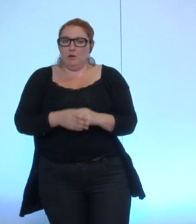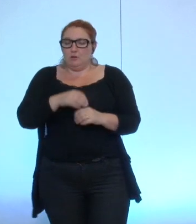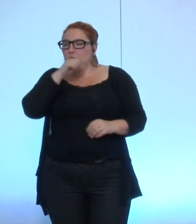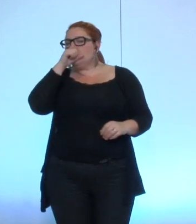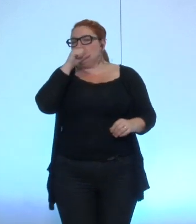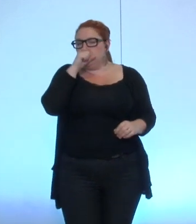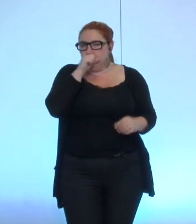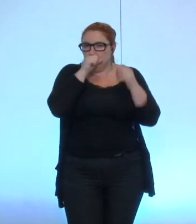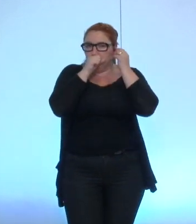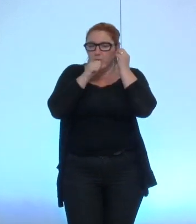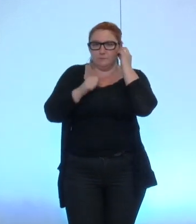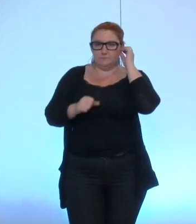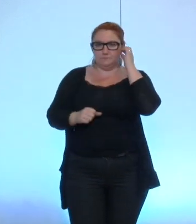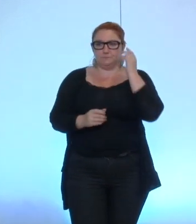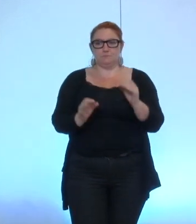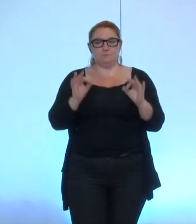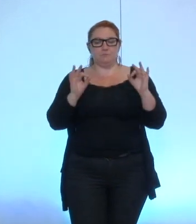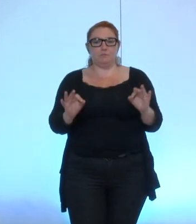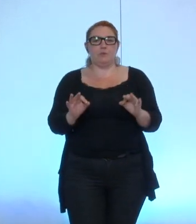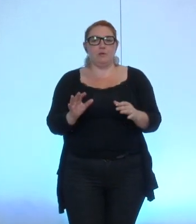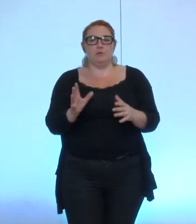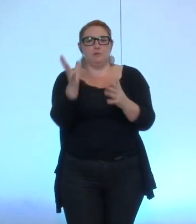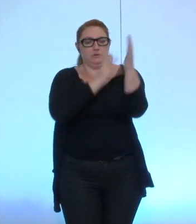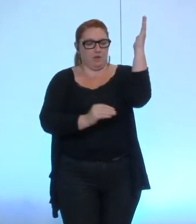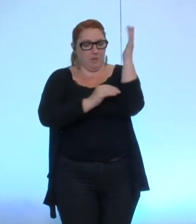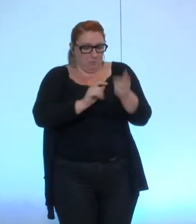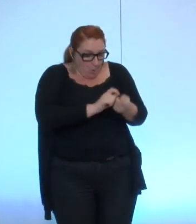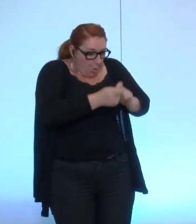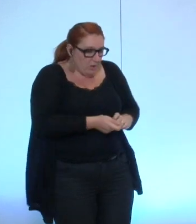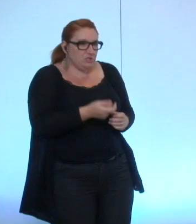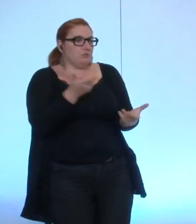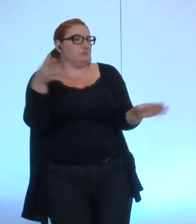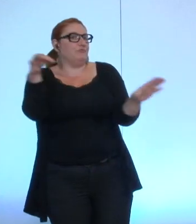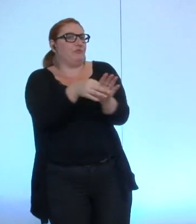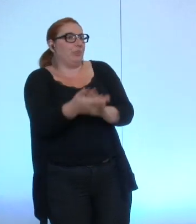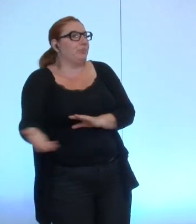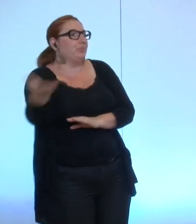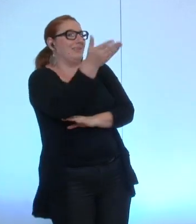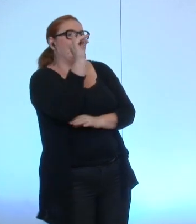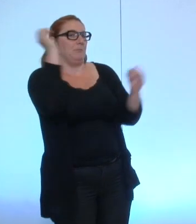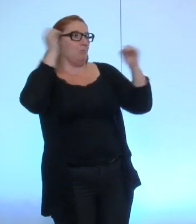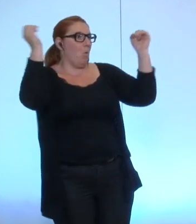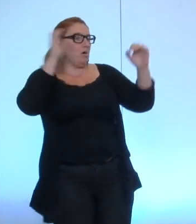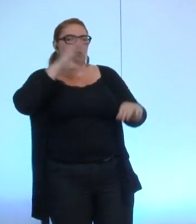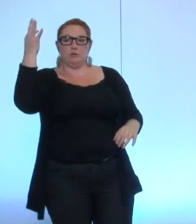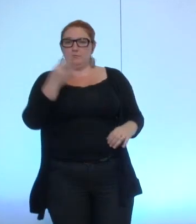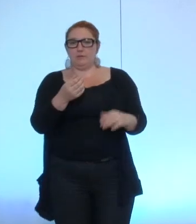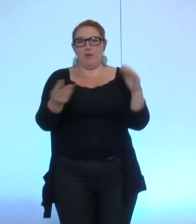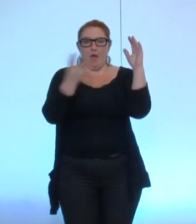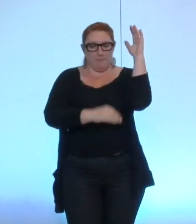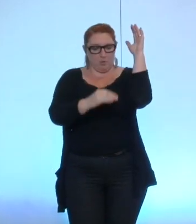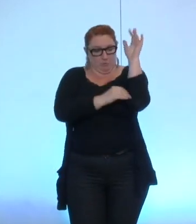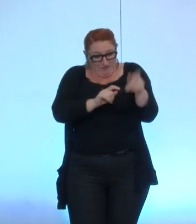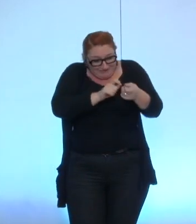donc ce sous-amendement je le mets au voie qui est pour unanimité cet amendement